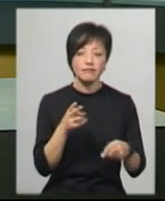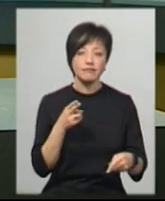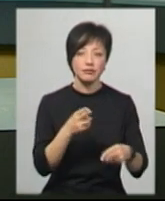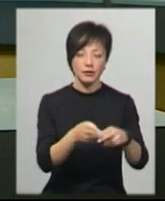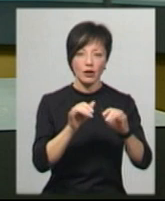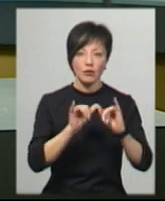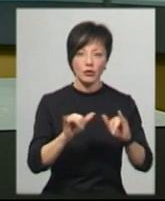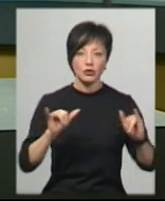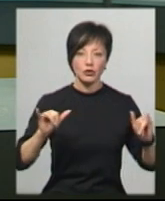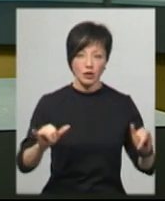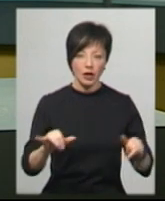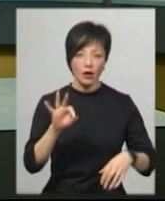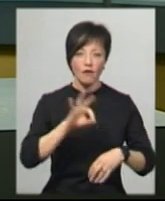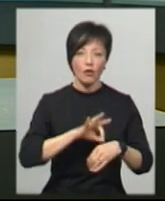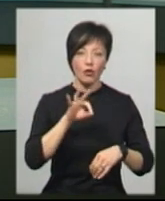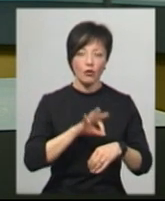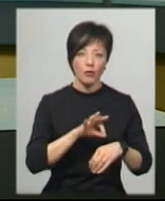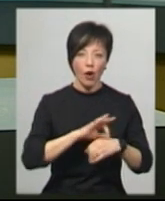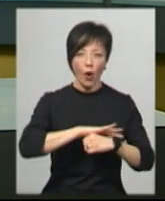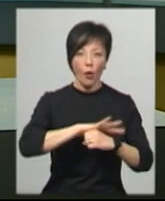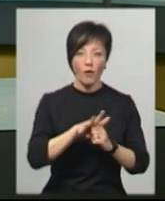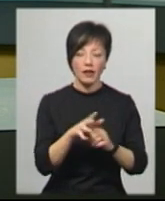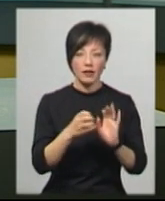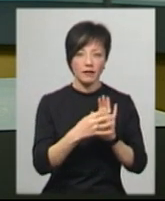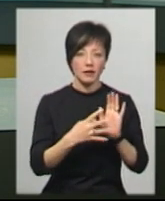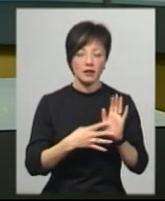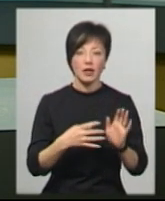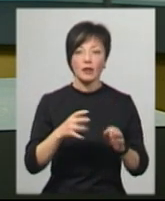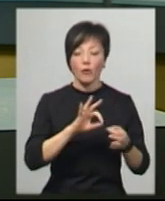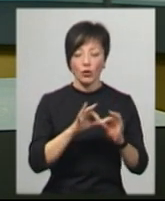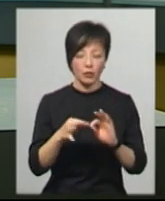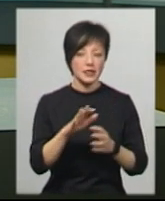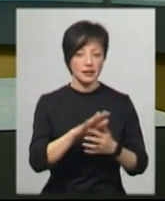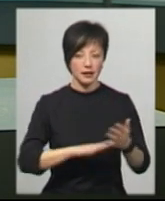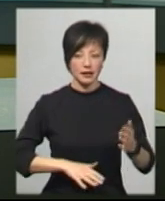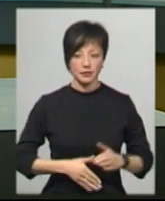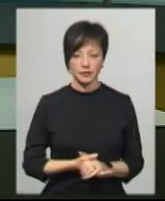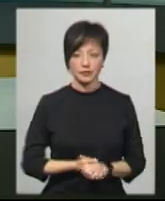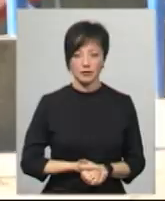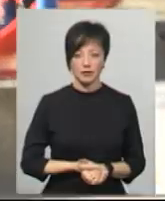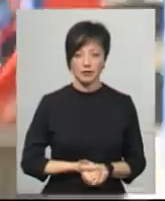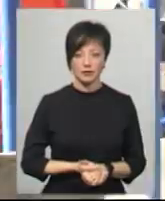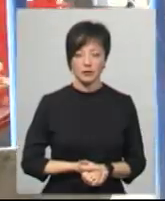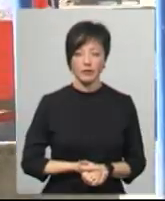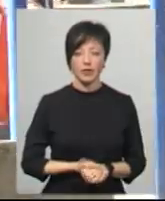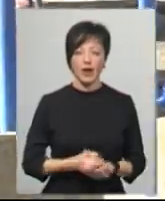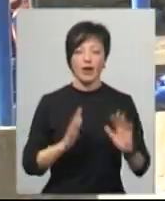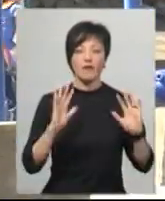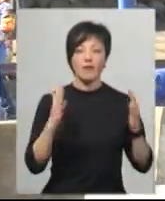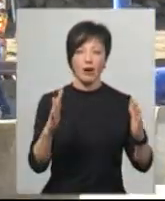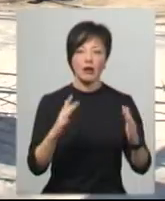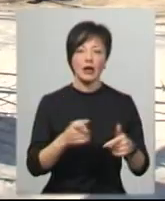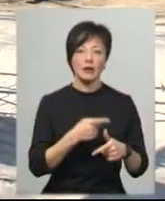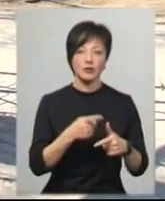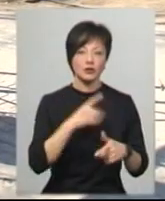поширення гострої респіраторної хвороби COVID-19. Подробиці у сюжеті Лесі Боровець. У сквері імені Тараса